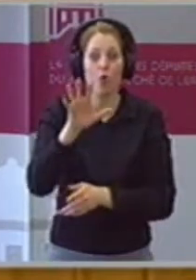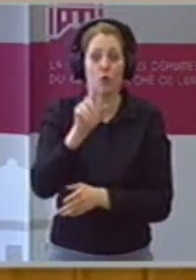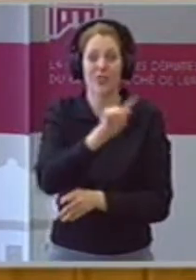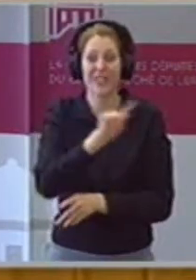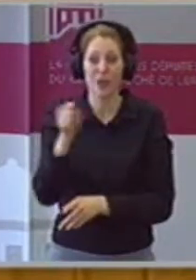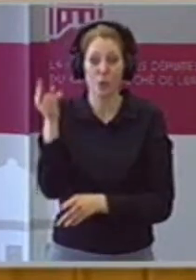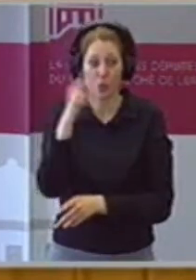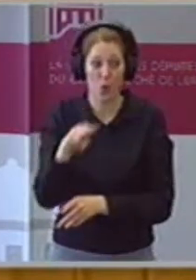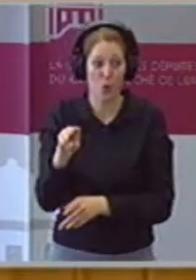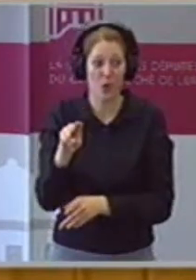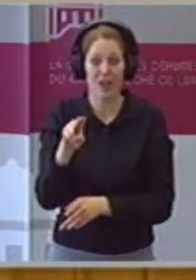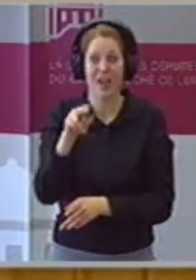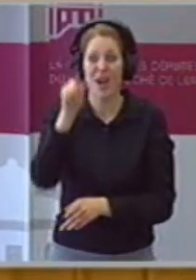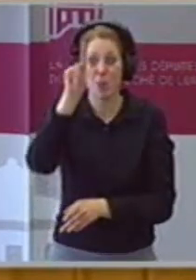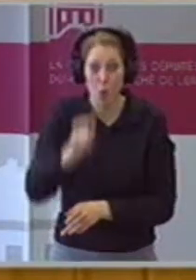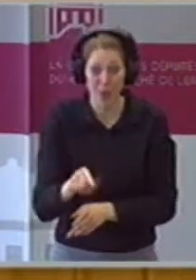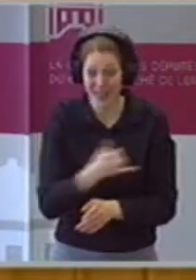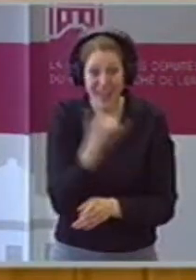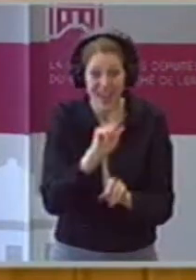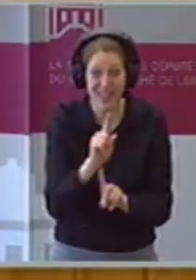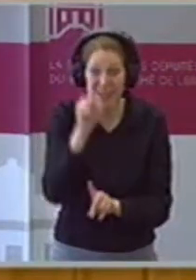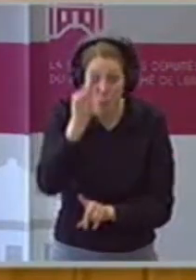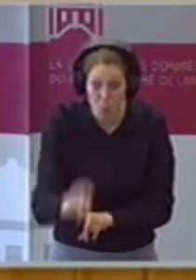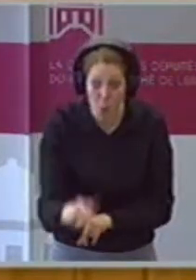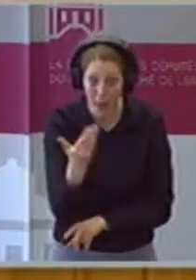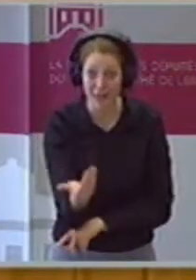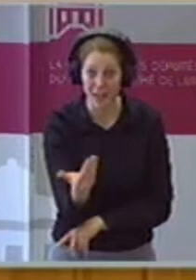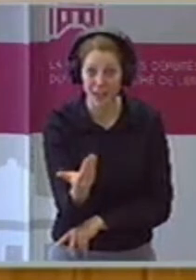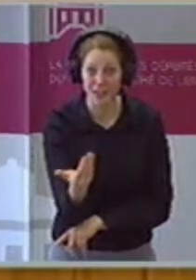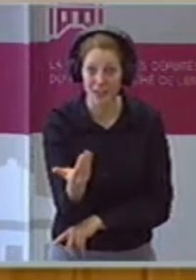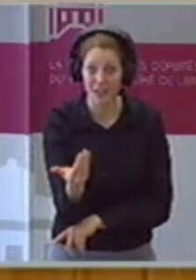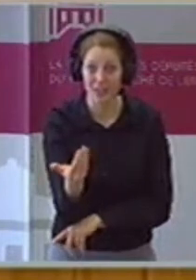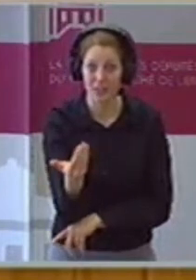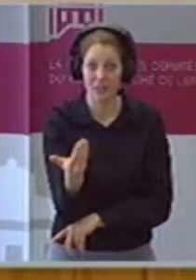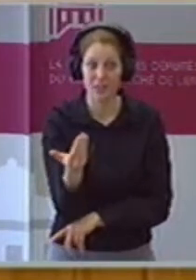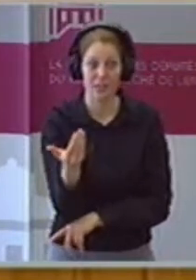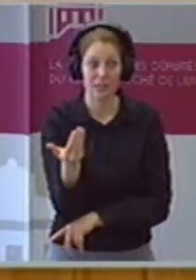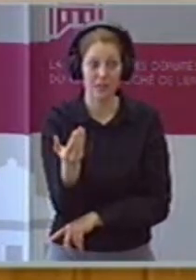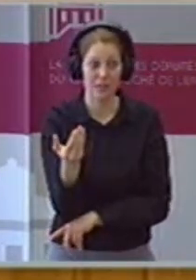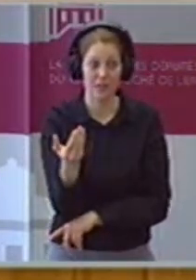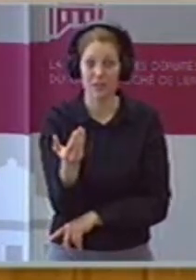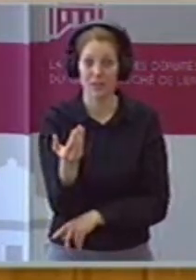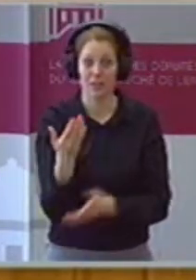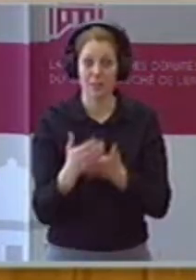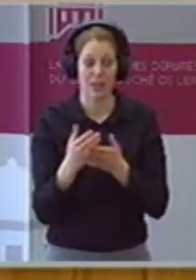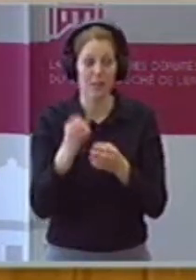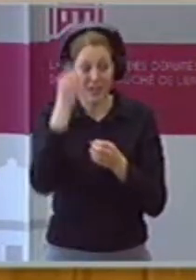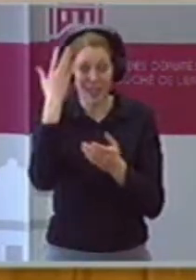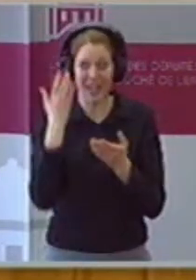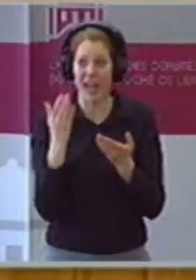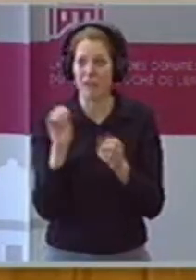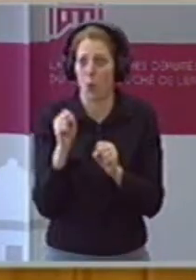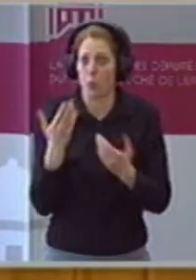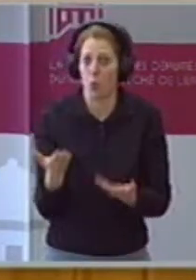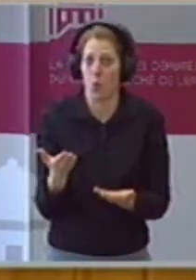Mittelstandsbocke etwas mitgehen muss. Mit Frau muss ich sich ja vorstellen, müssen wir so eine Lehne gehen hier im Land, für